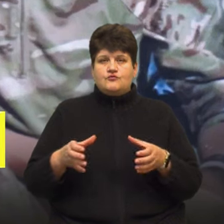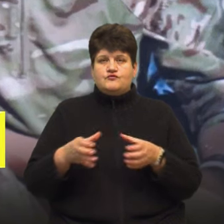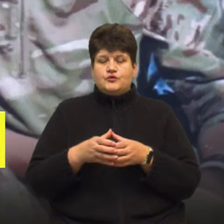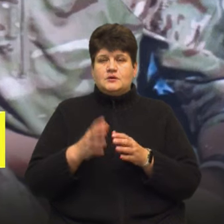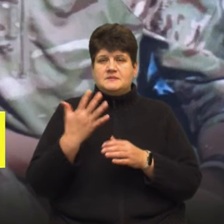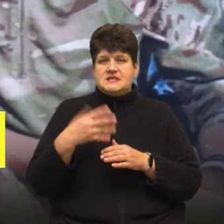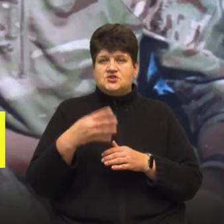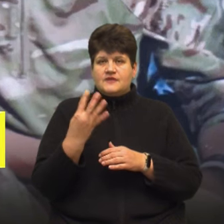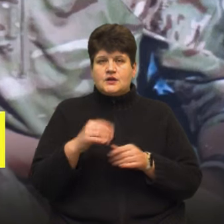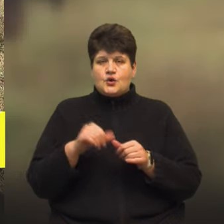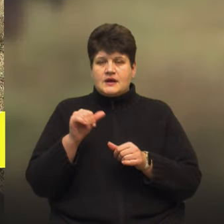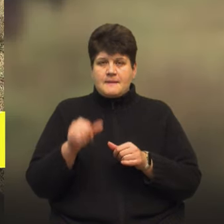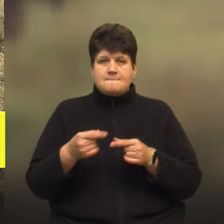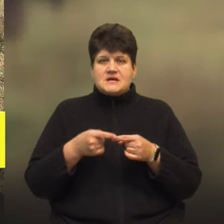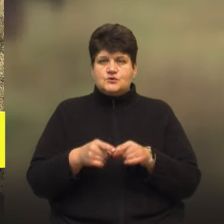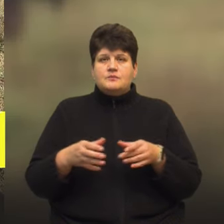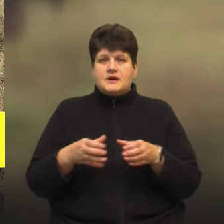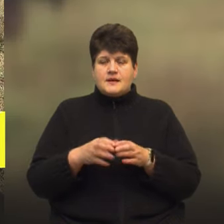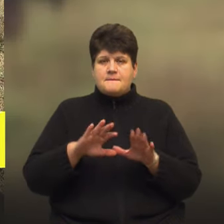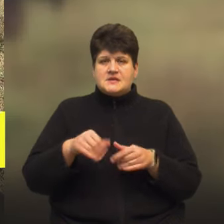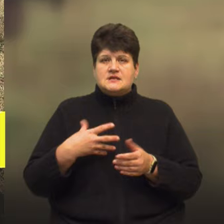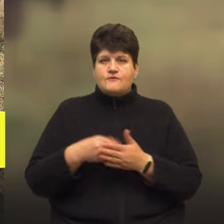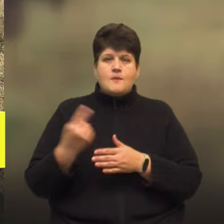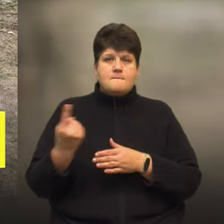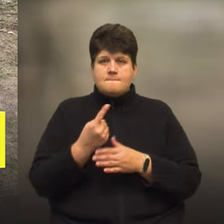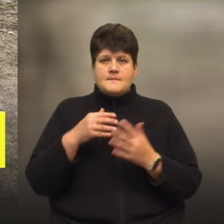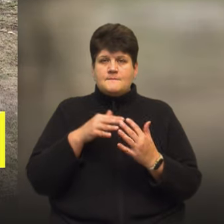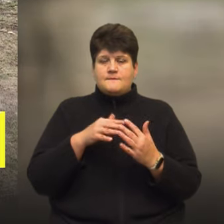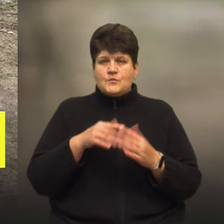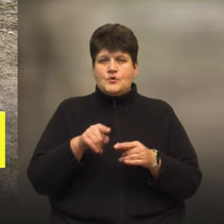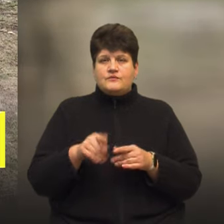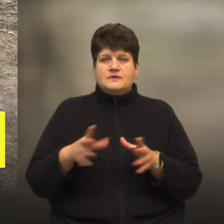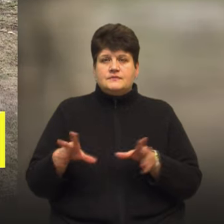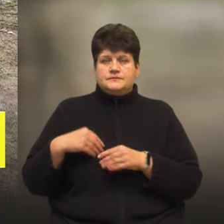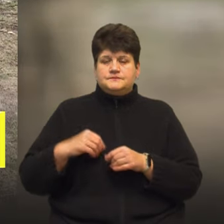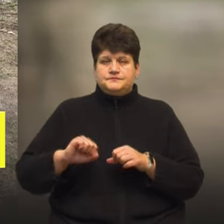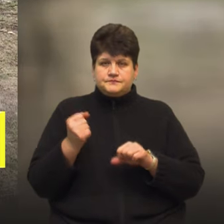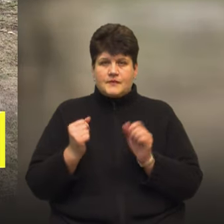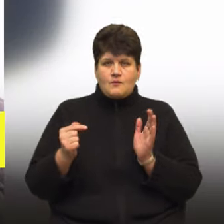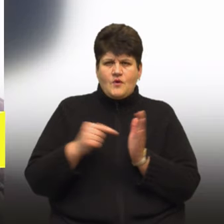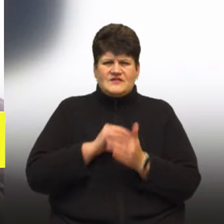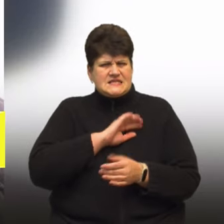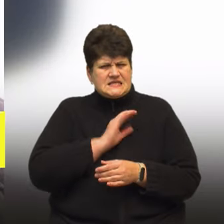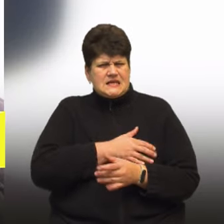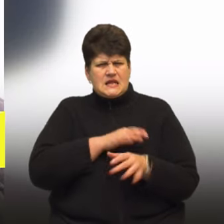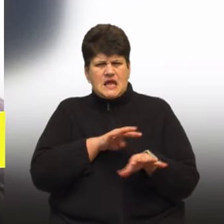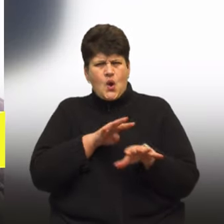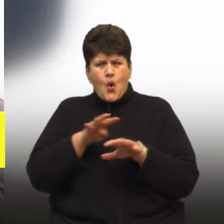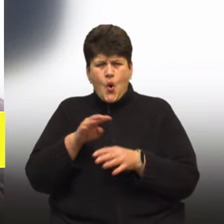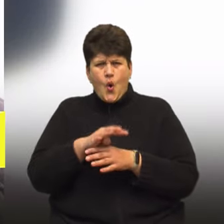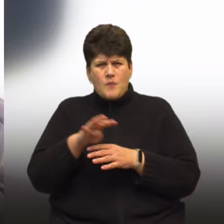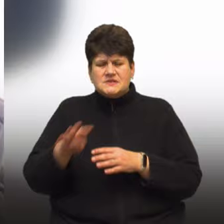механізованій бригаді. Під час свого першого бою, розповідає батько, війни з побратимами потрапили під сильний обстріл. Василя